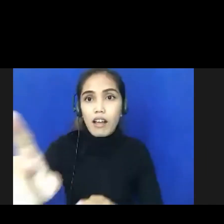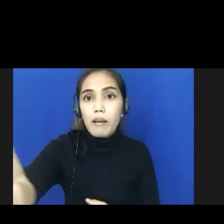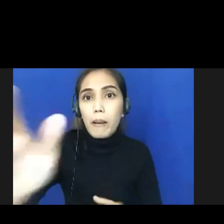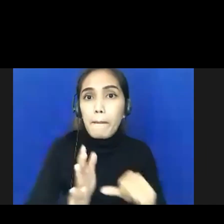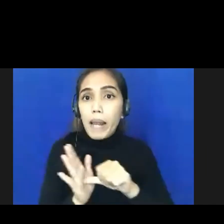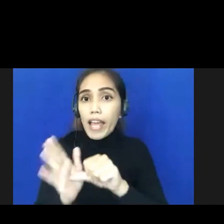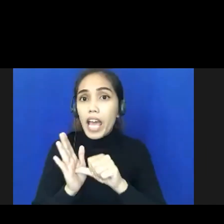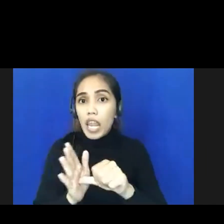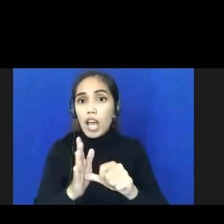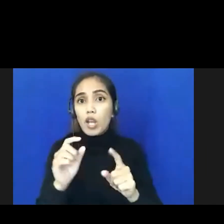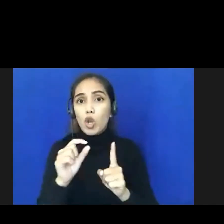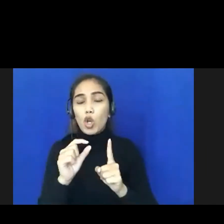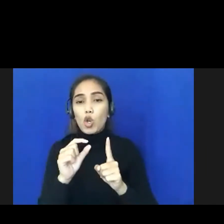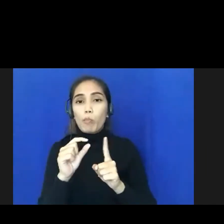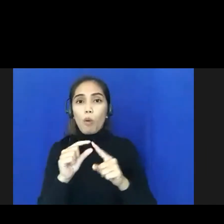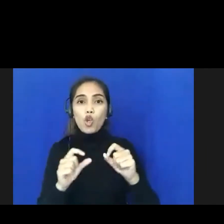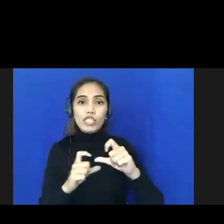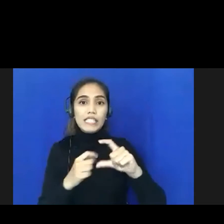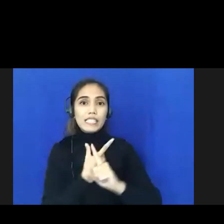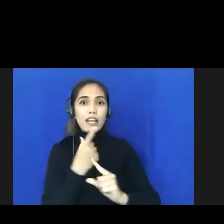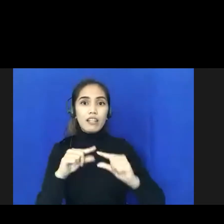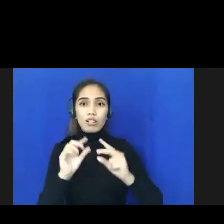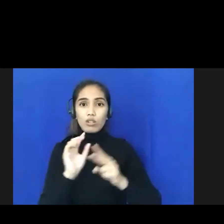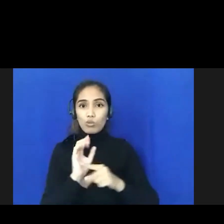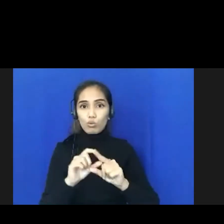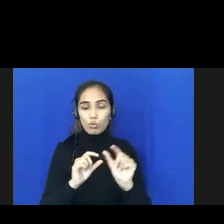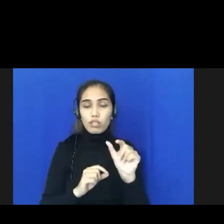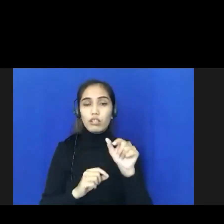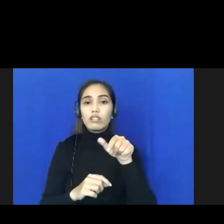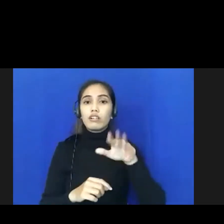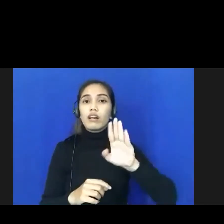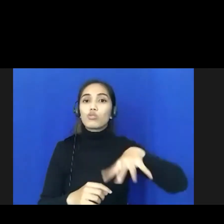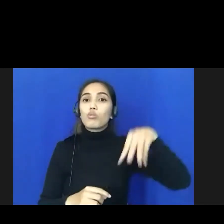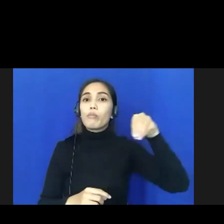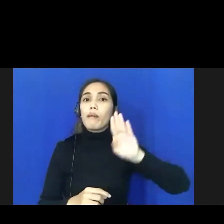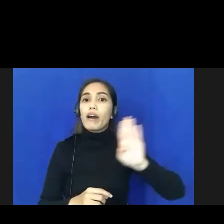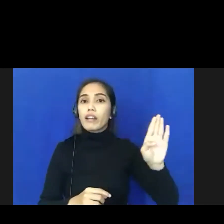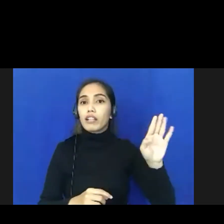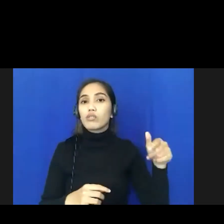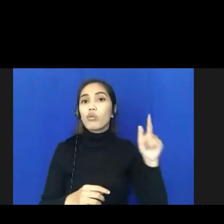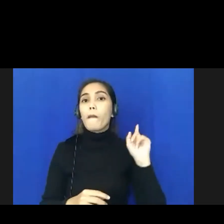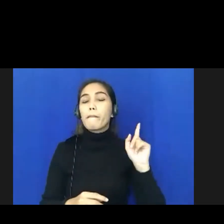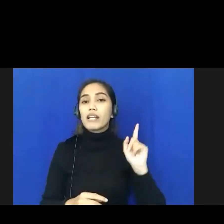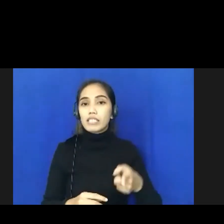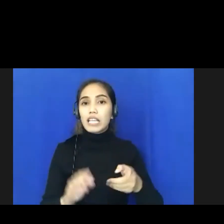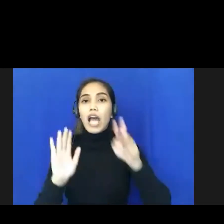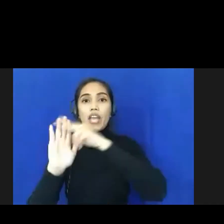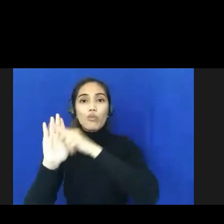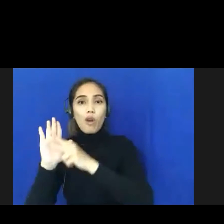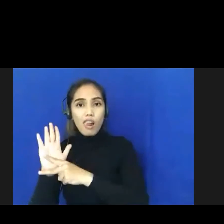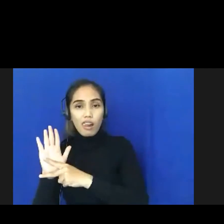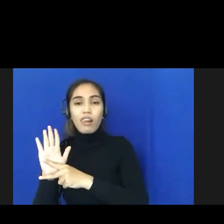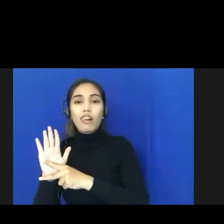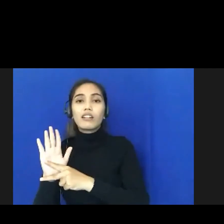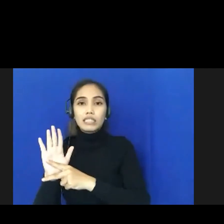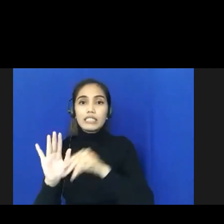posyandu yang ada di Kabupaten Sumbah Barat juga ini masih kita jadwal memang beberapa waktu